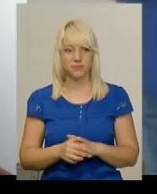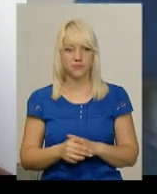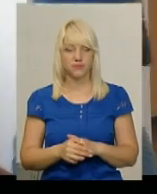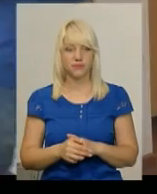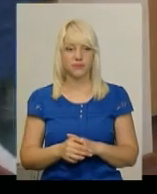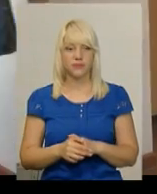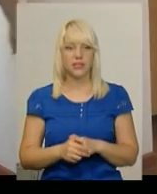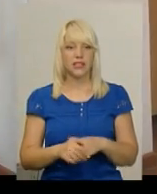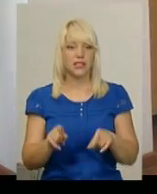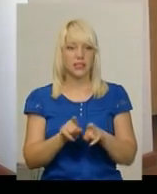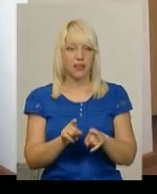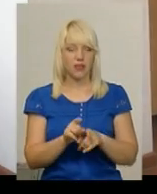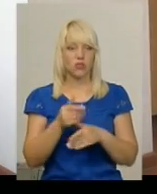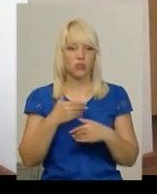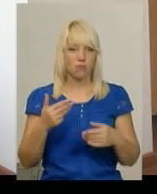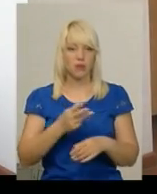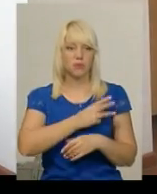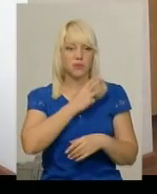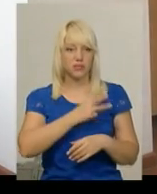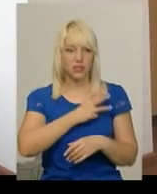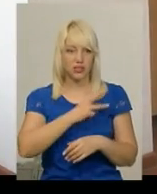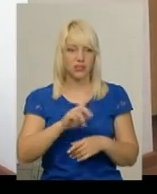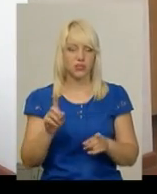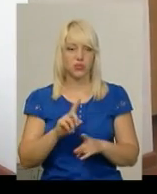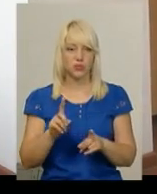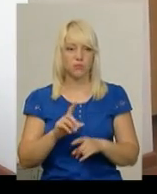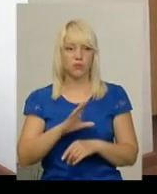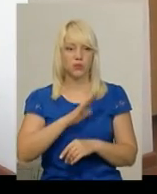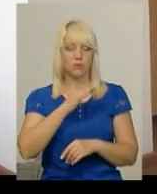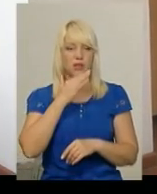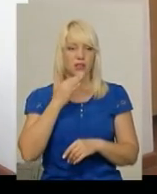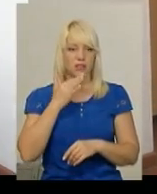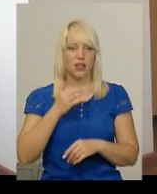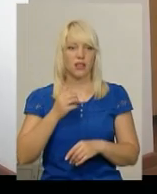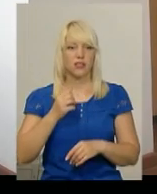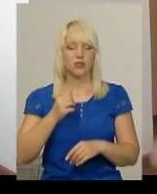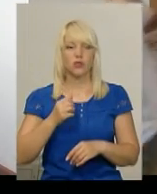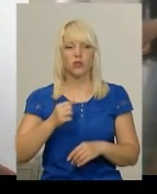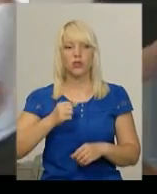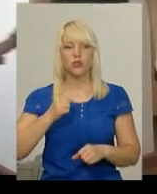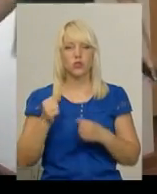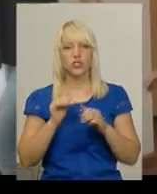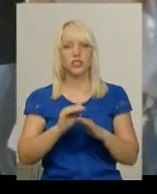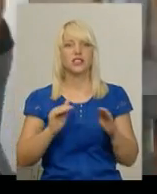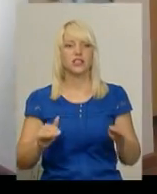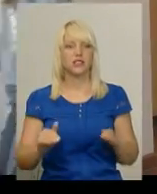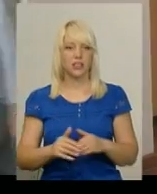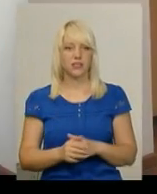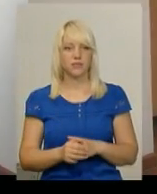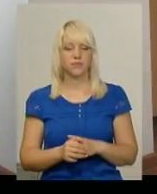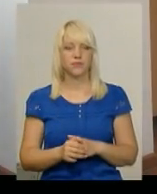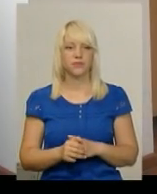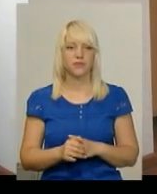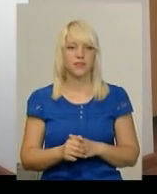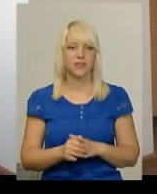Також ми побажали, щоб було багато дружніх дітей і дружних екіпажів.